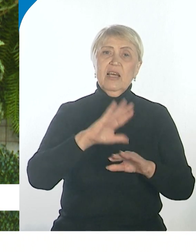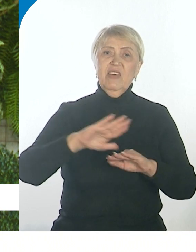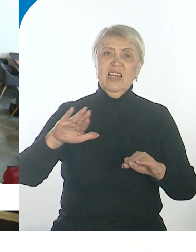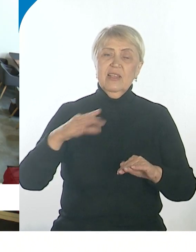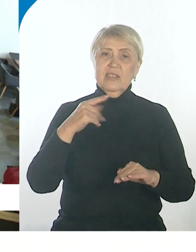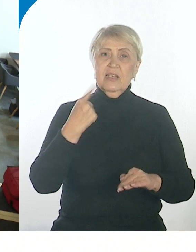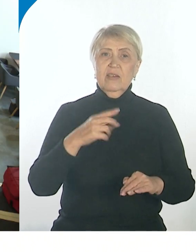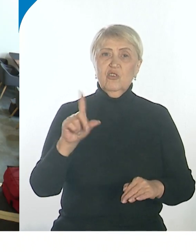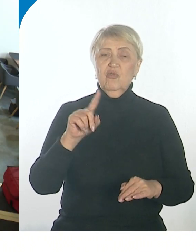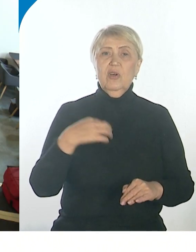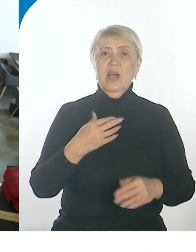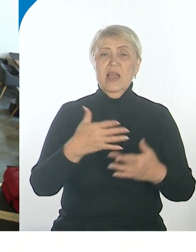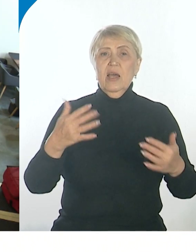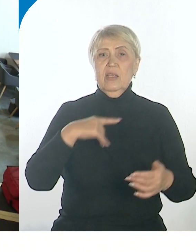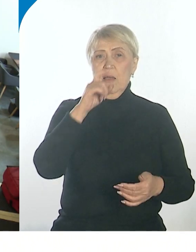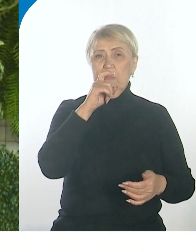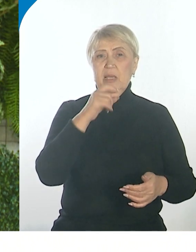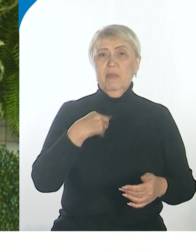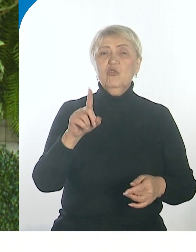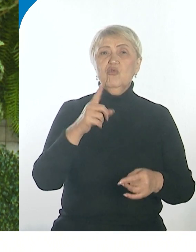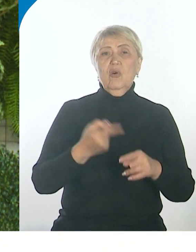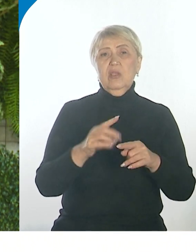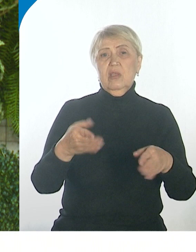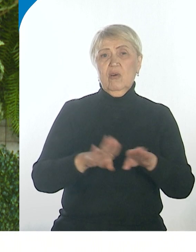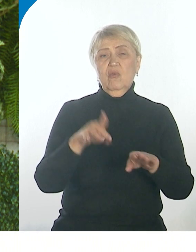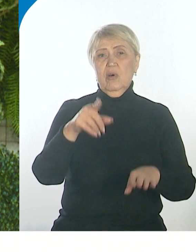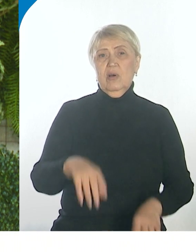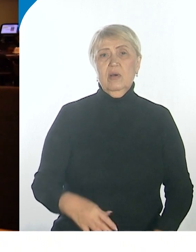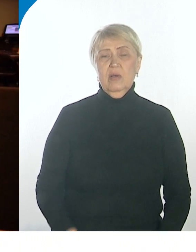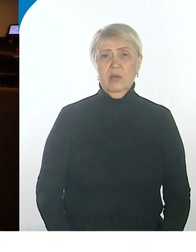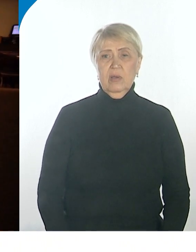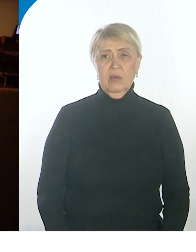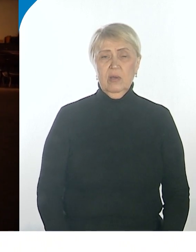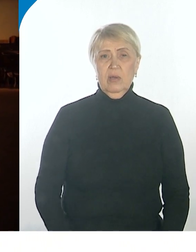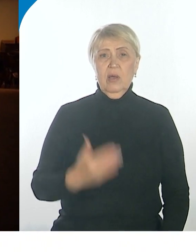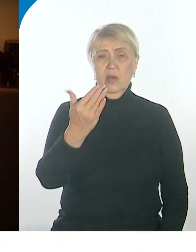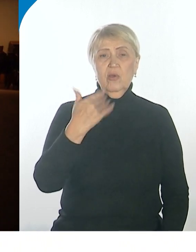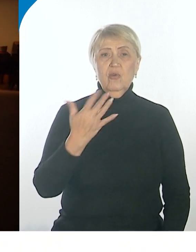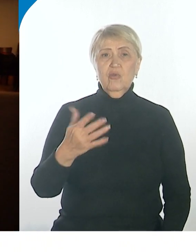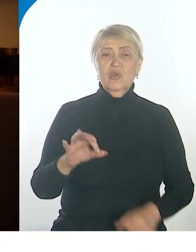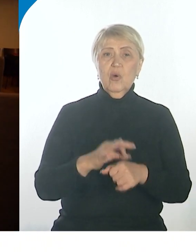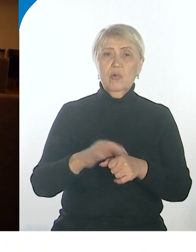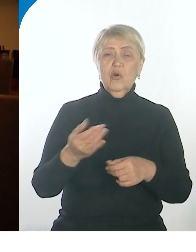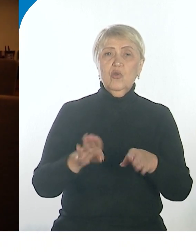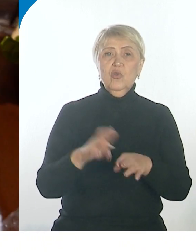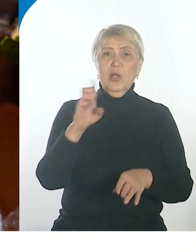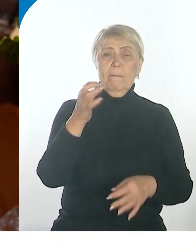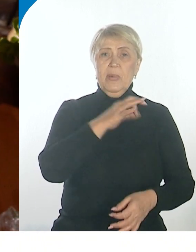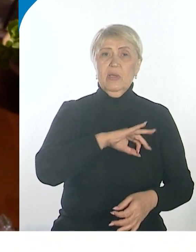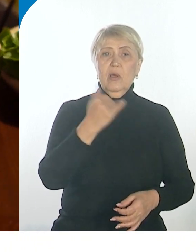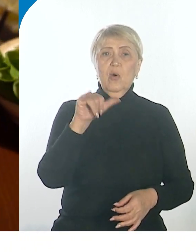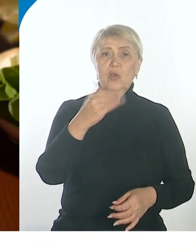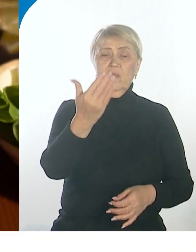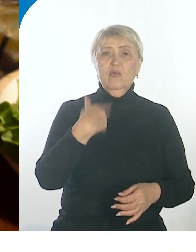Ну потому что некоторые не понимают, что это такое. Они думают, что стол поставил, учителя посадил и все. Ее супруг тоже бизнесмен. В Хабаровске у него сеть